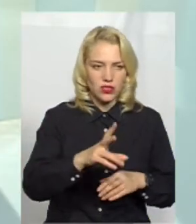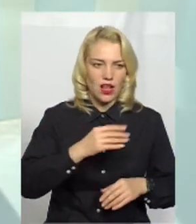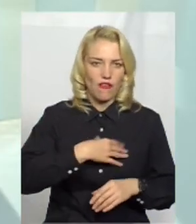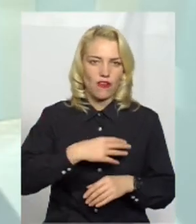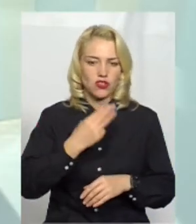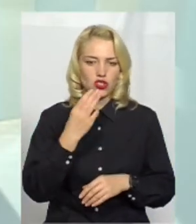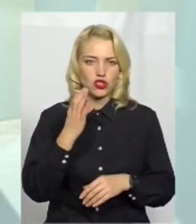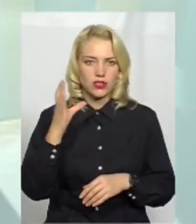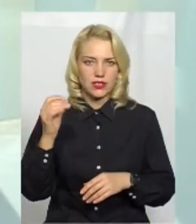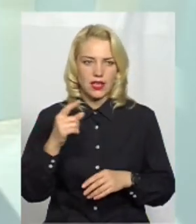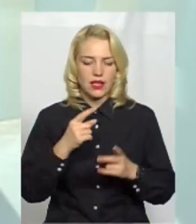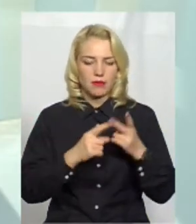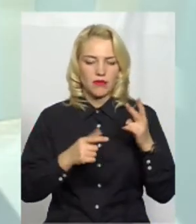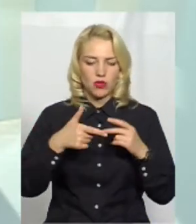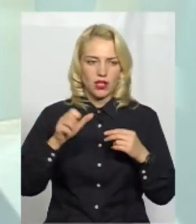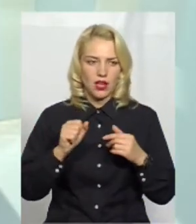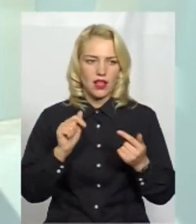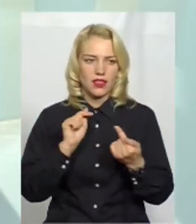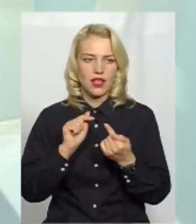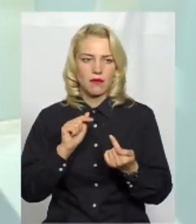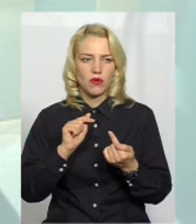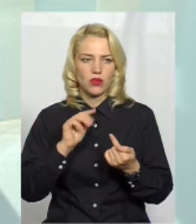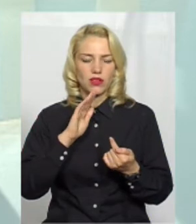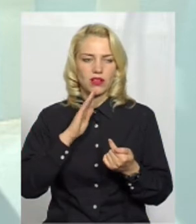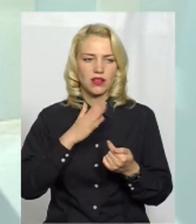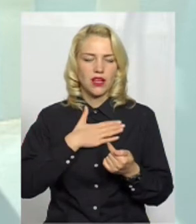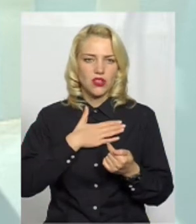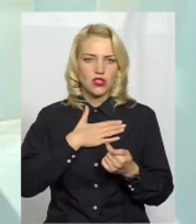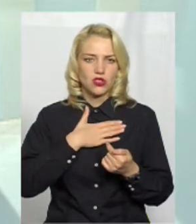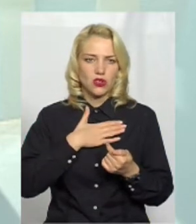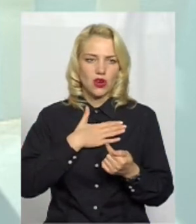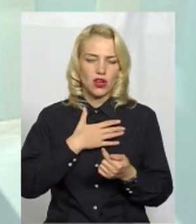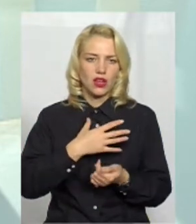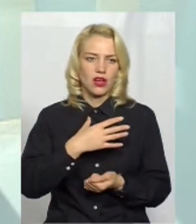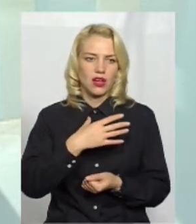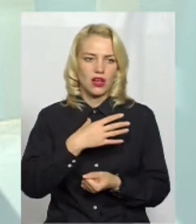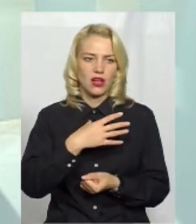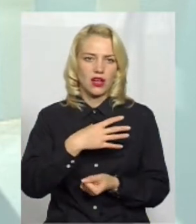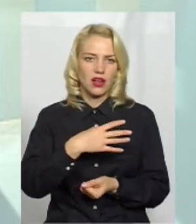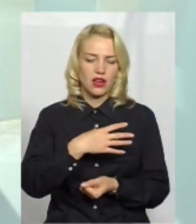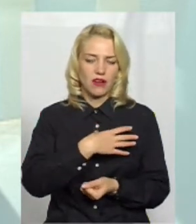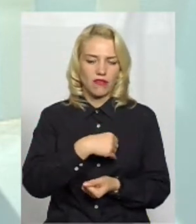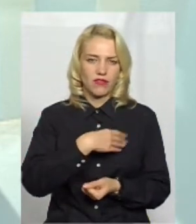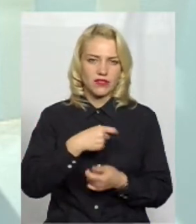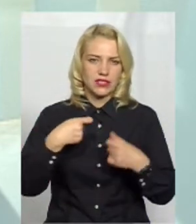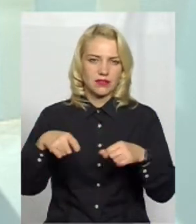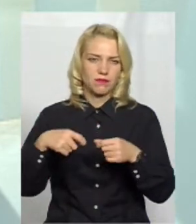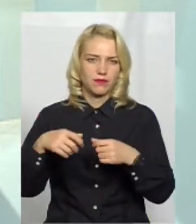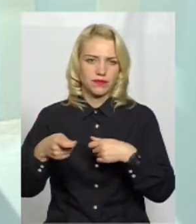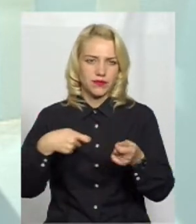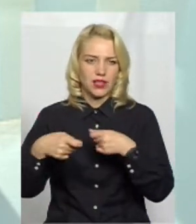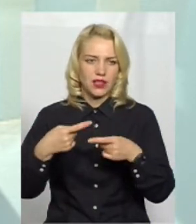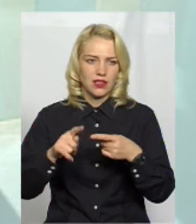півтора гектара відведений напроти нашої знаменитої Толкучки. Там зелена зона така красива, але також, і